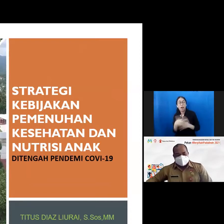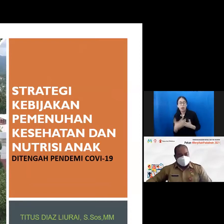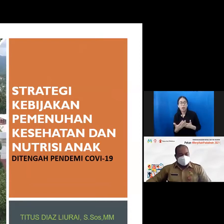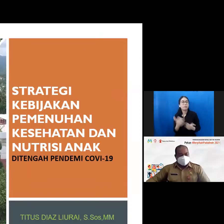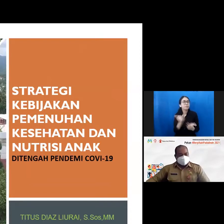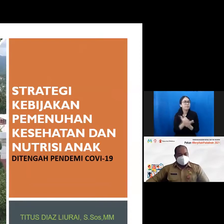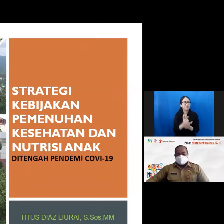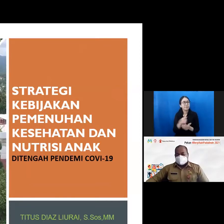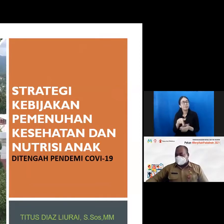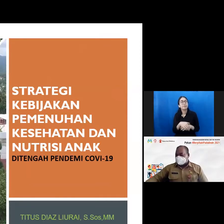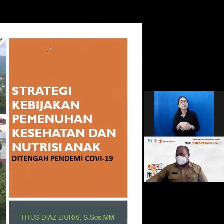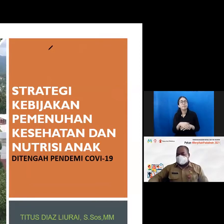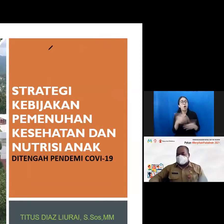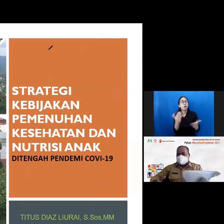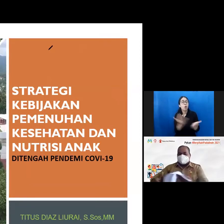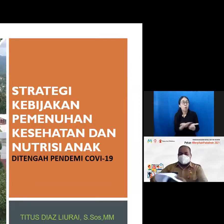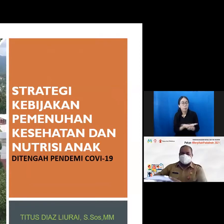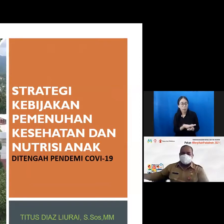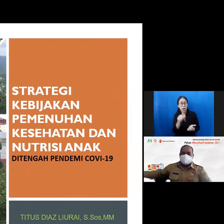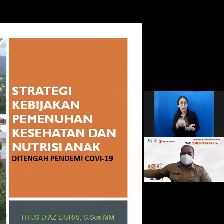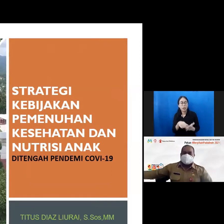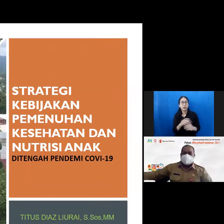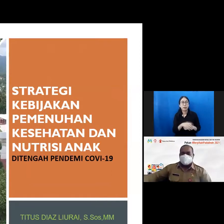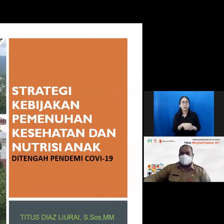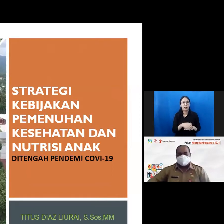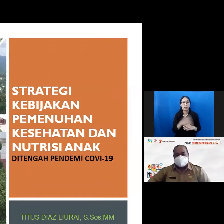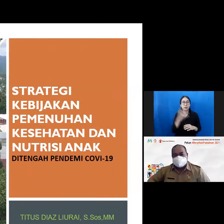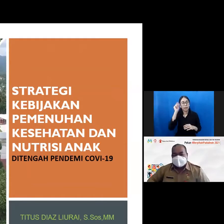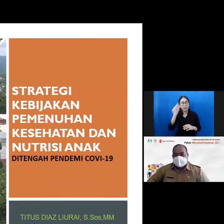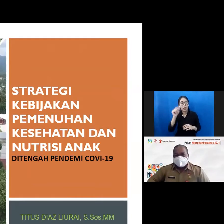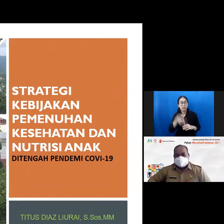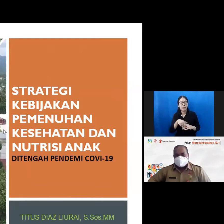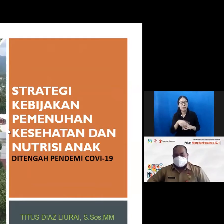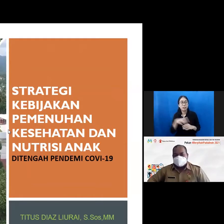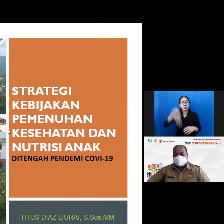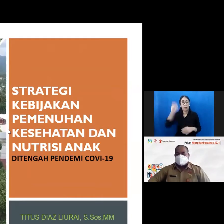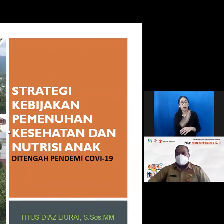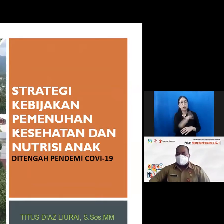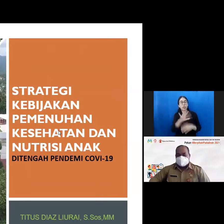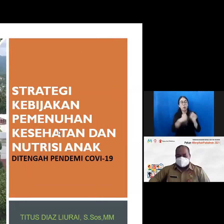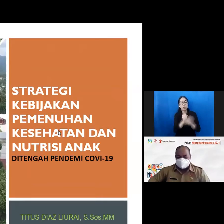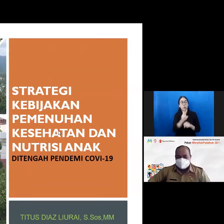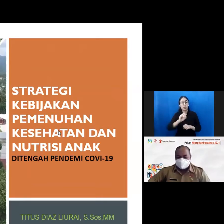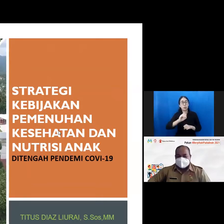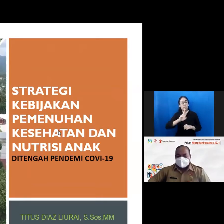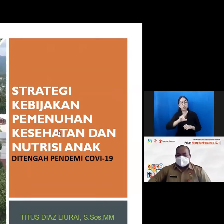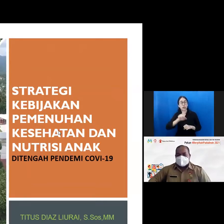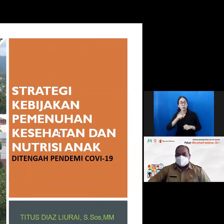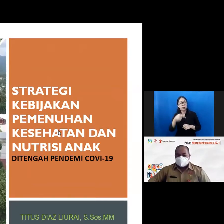dokumen rancangan RPJMD Kabupaten Sumbah Barat tahun 2021 2026